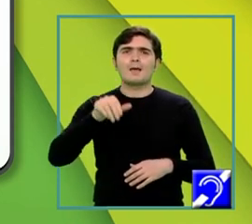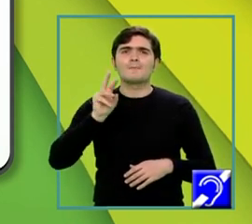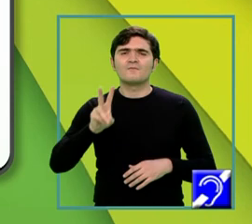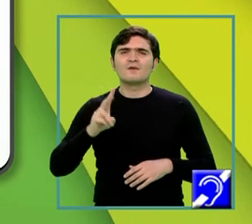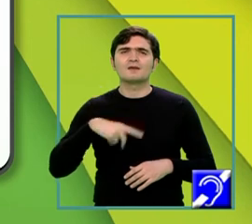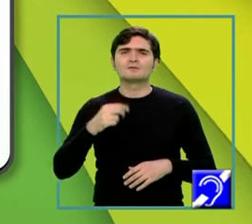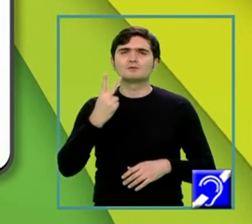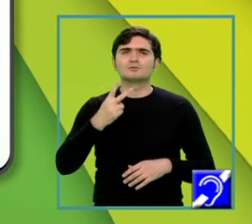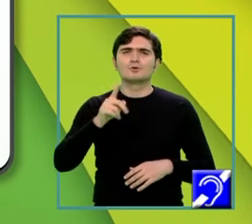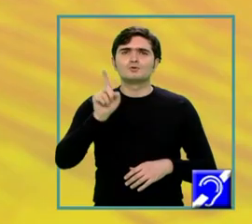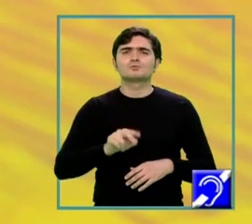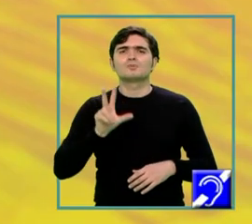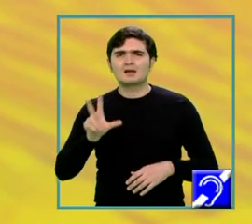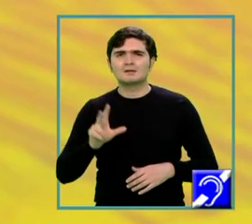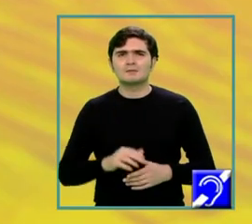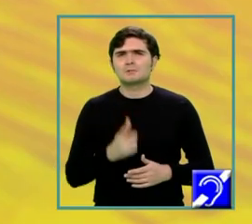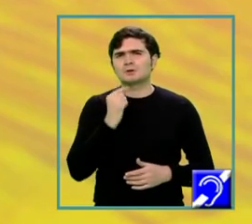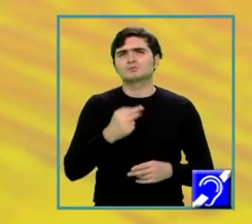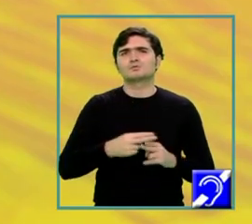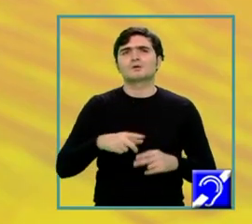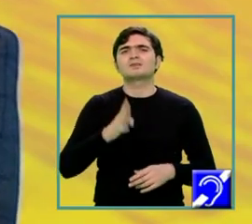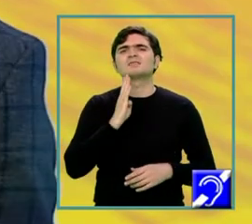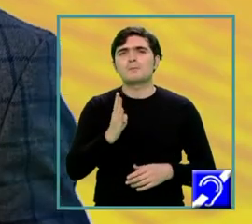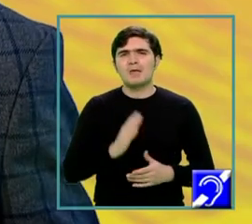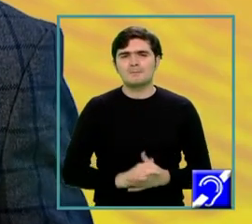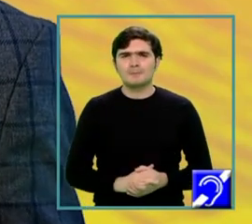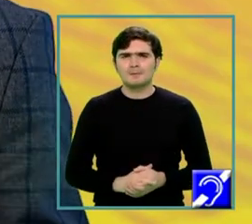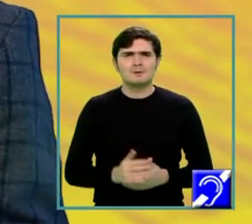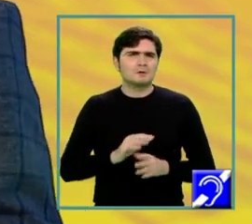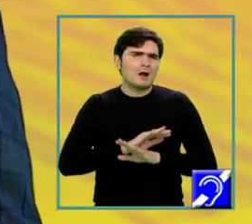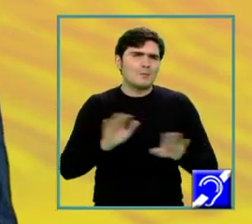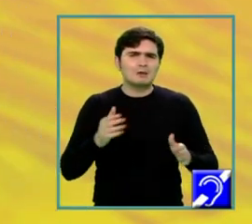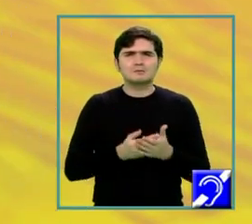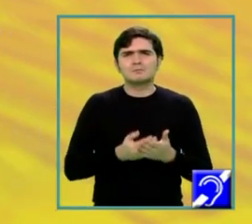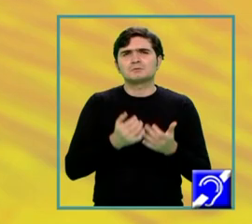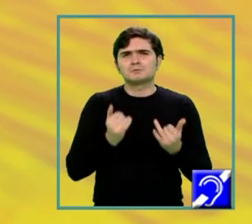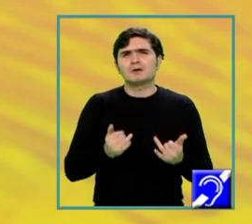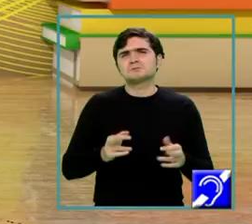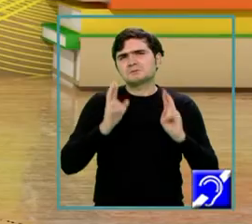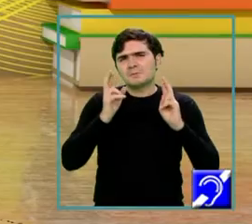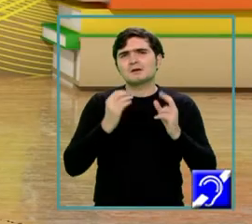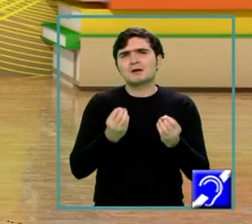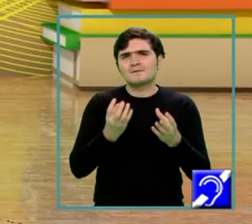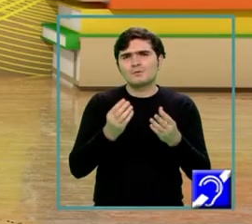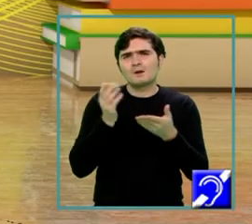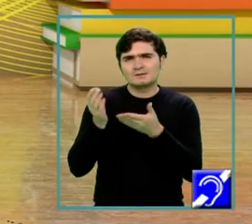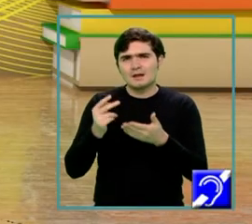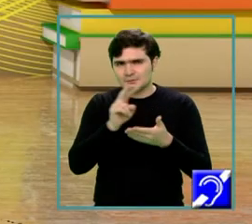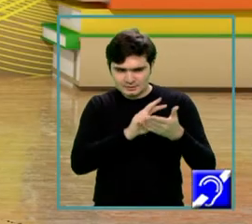răspunsul corect este B. Cam atât pentru astăzi. Sper să vă fi ajutat informațiile acestea și